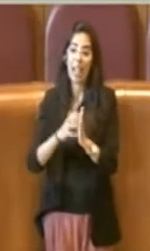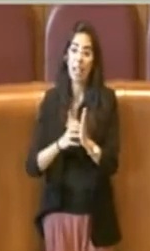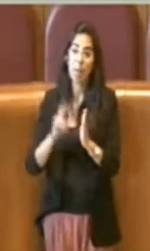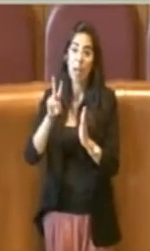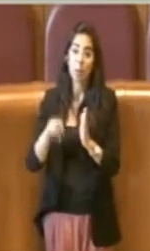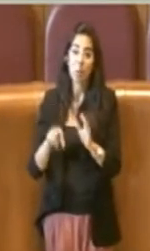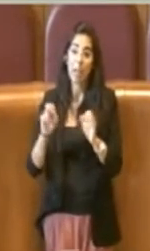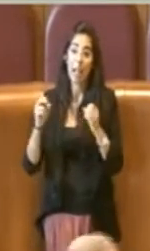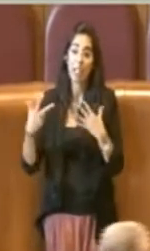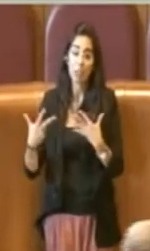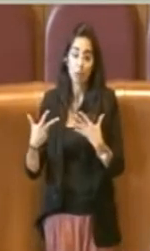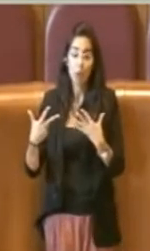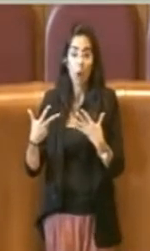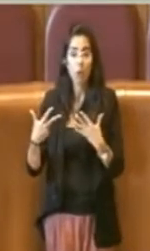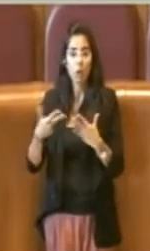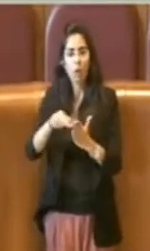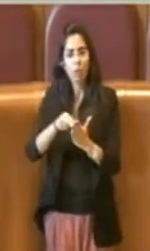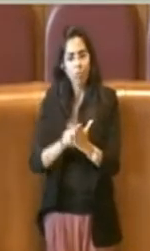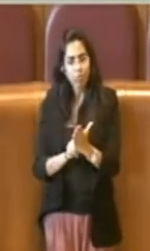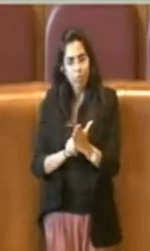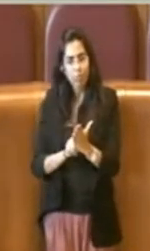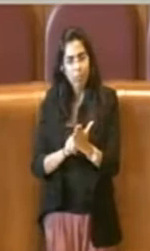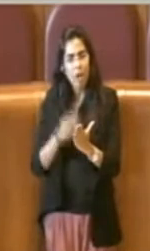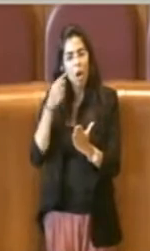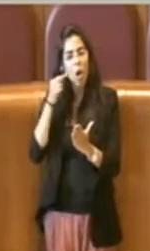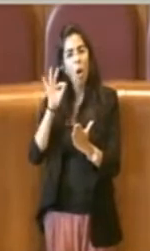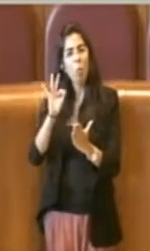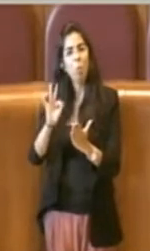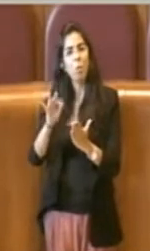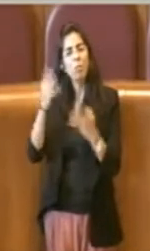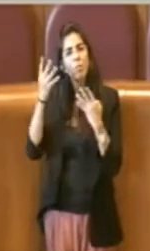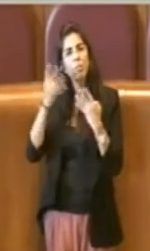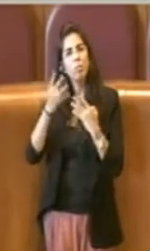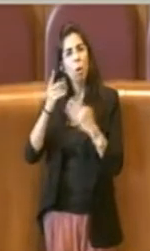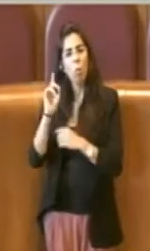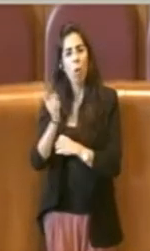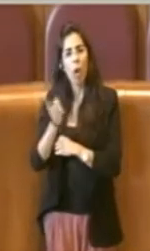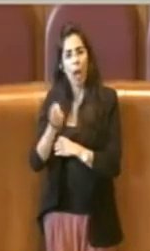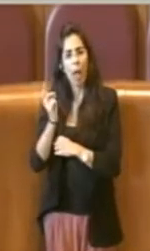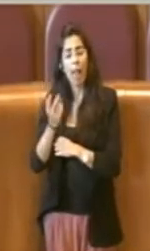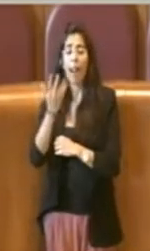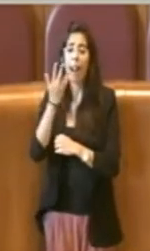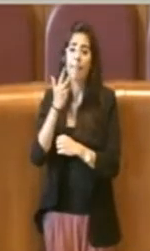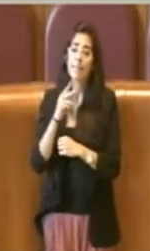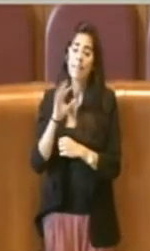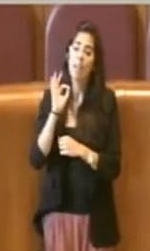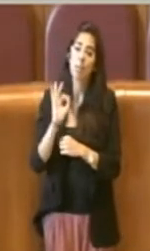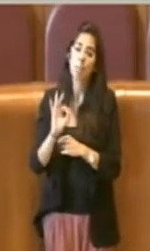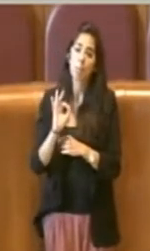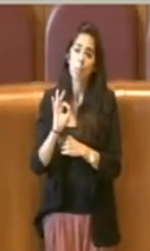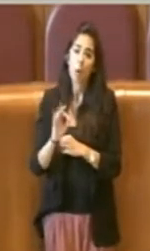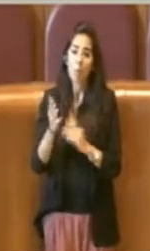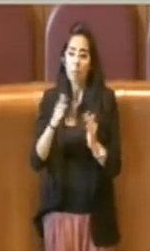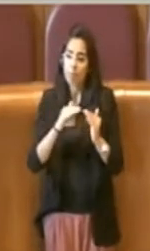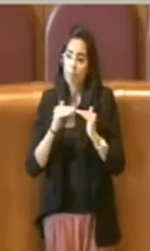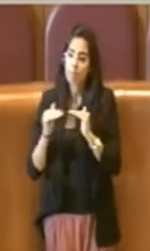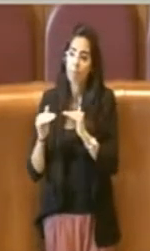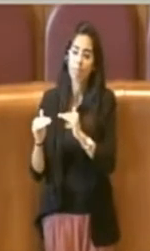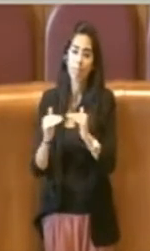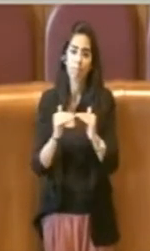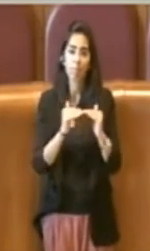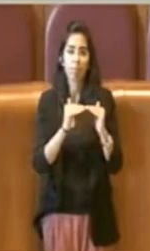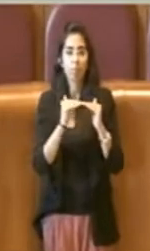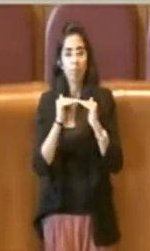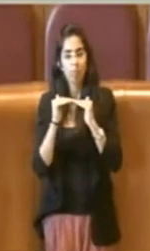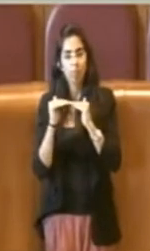è stata portata in aula è stata proprio quella di armonizzare, se così si può dire,